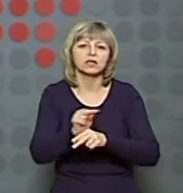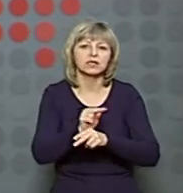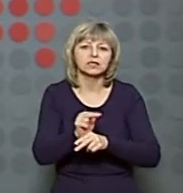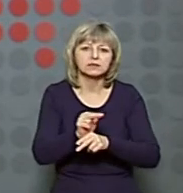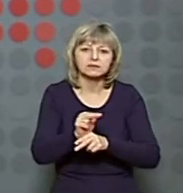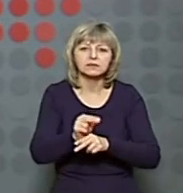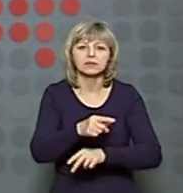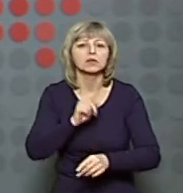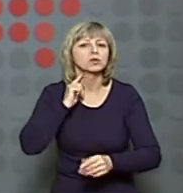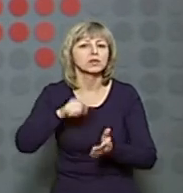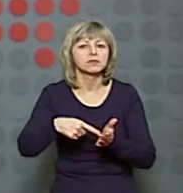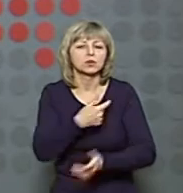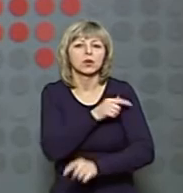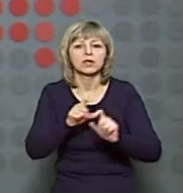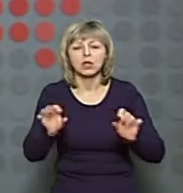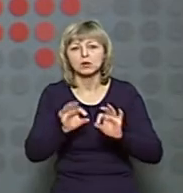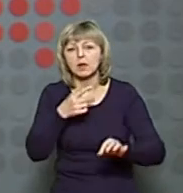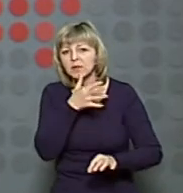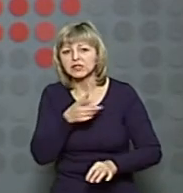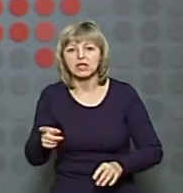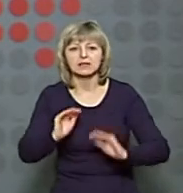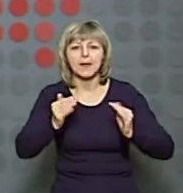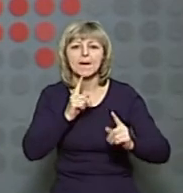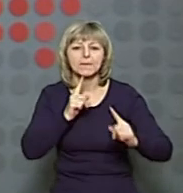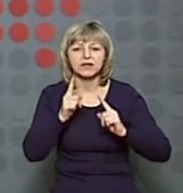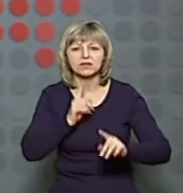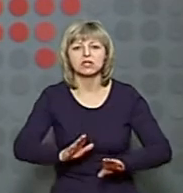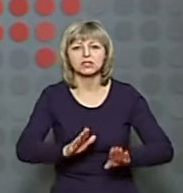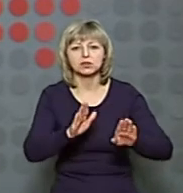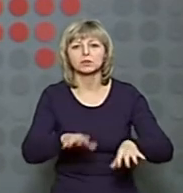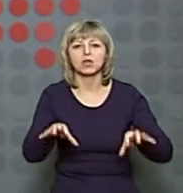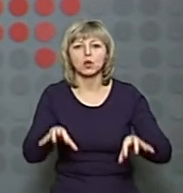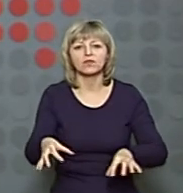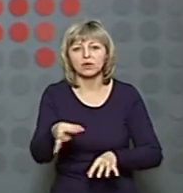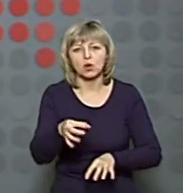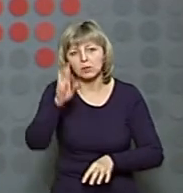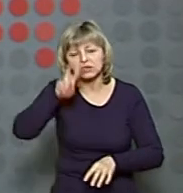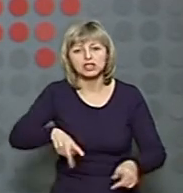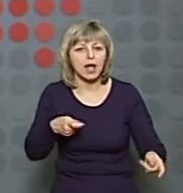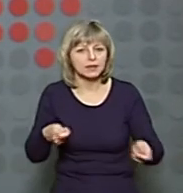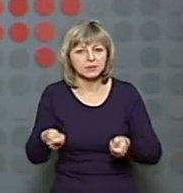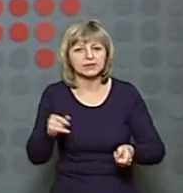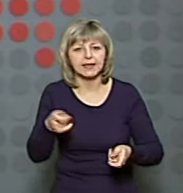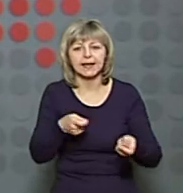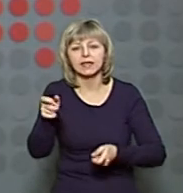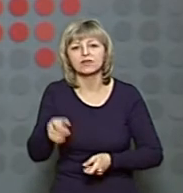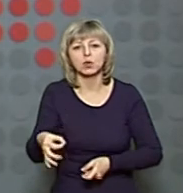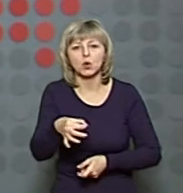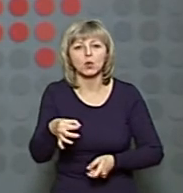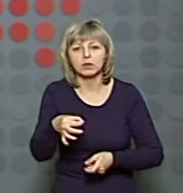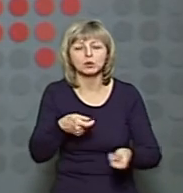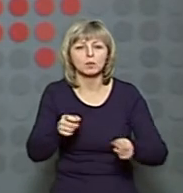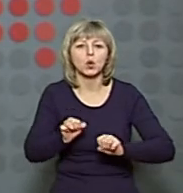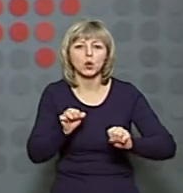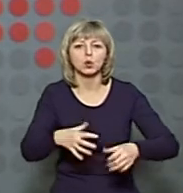клінічної лікарні. Про це розповіли під час брифінгу заступниця голови облдержадміністрації Тетяна Щербак та керівник обласного управління